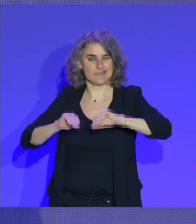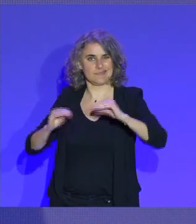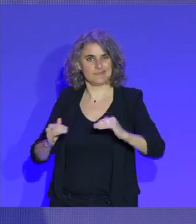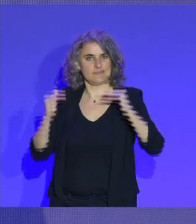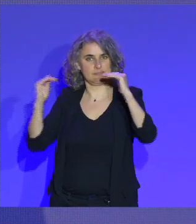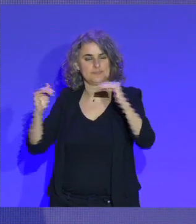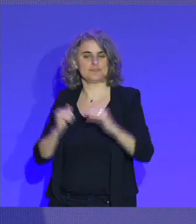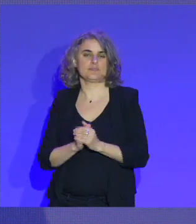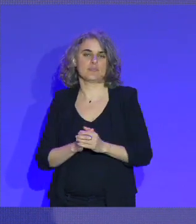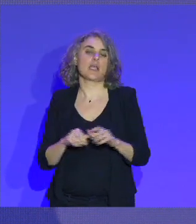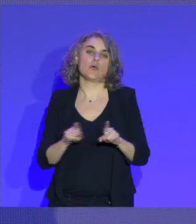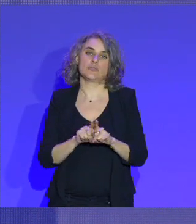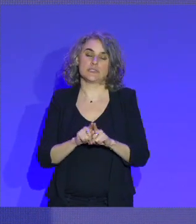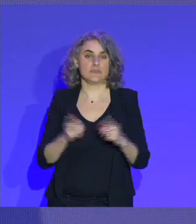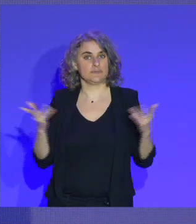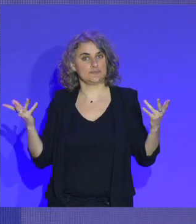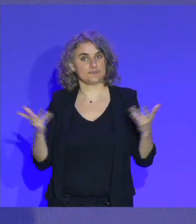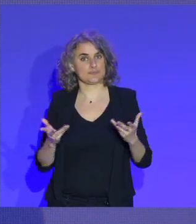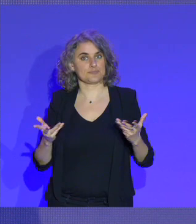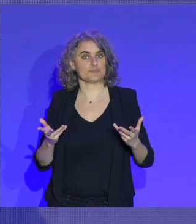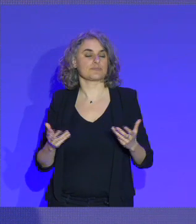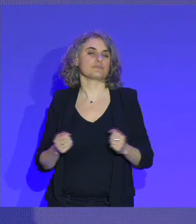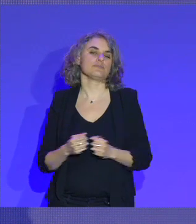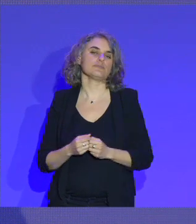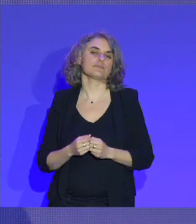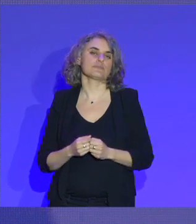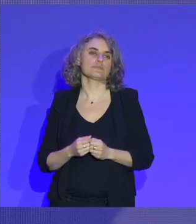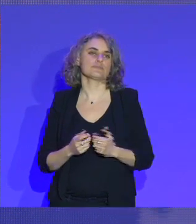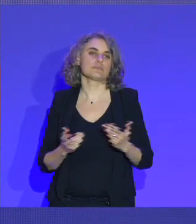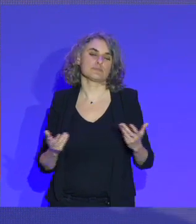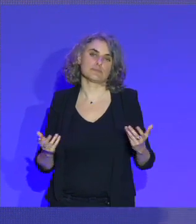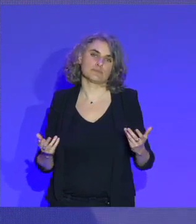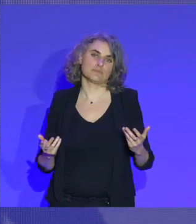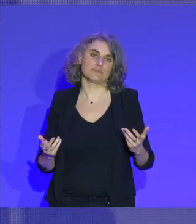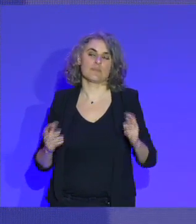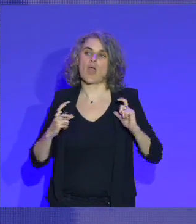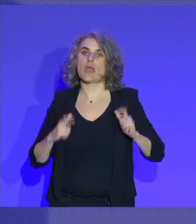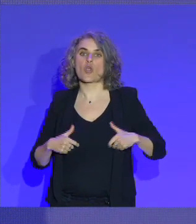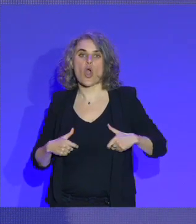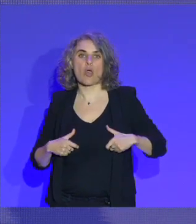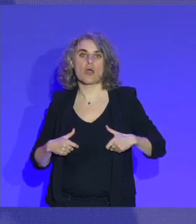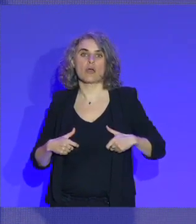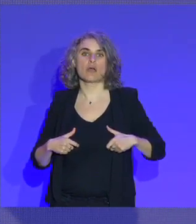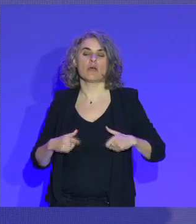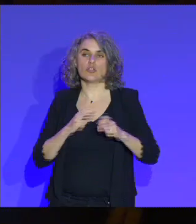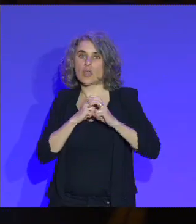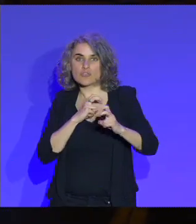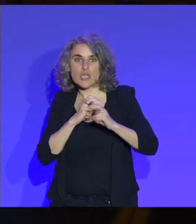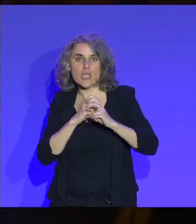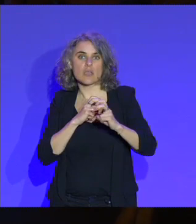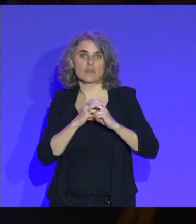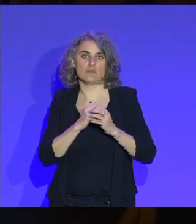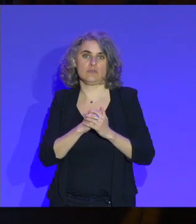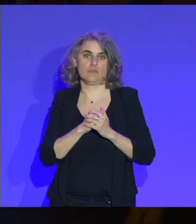Et puis, encore une fois, s'assurer qu'on ait des écoles, on ait des trajets, qu'on ait